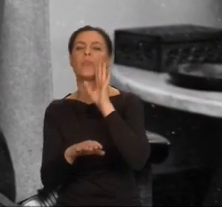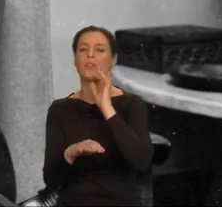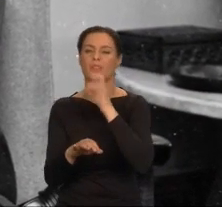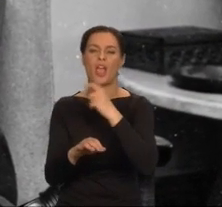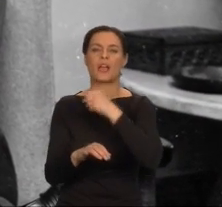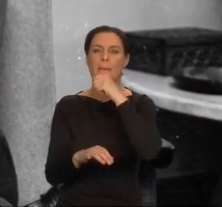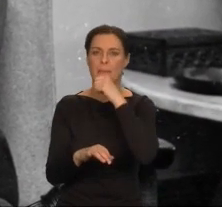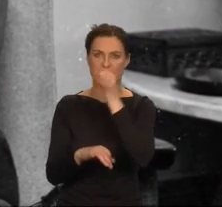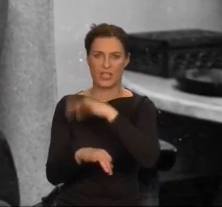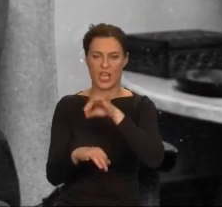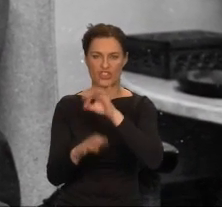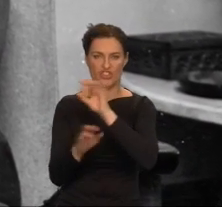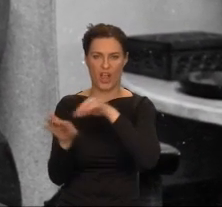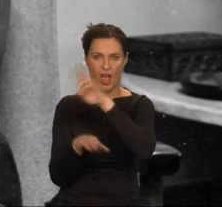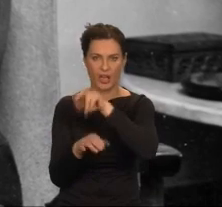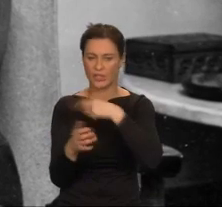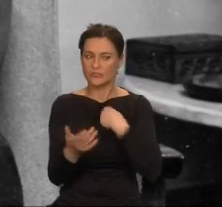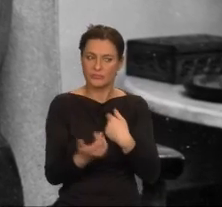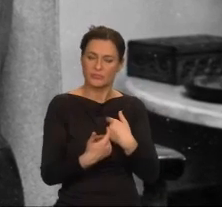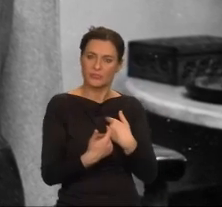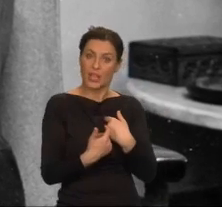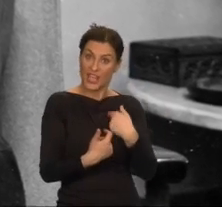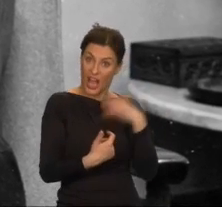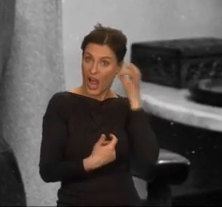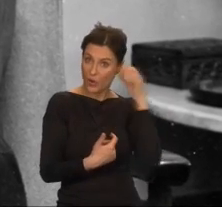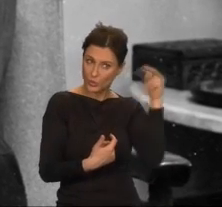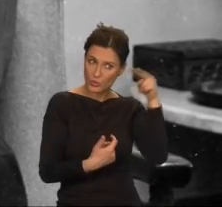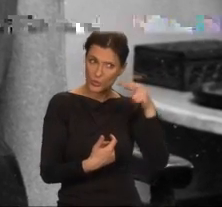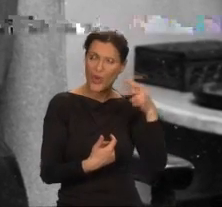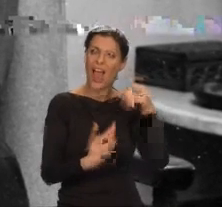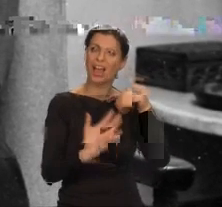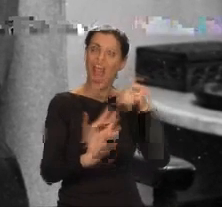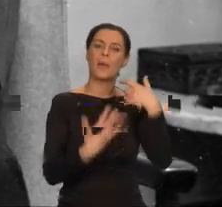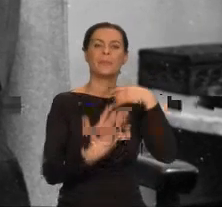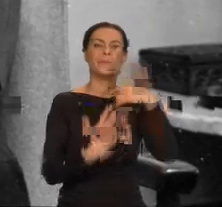Jako pisarka byłam kobietą, która udaje, że myśli jak mężczyzna.